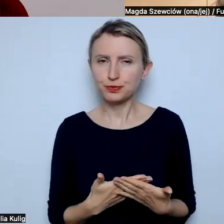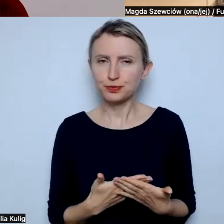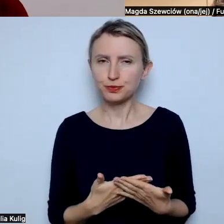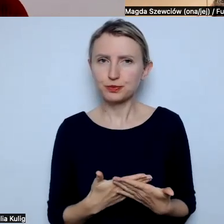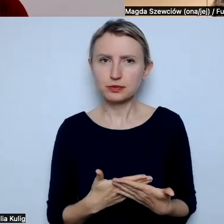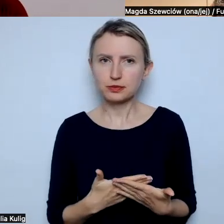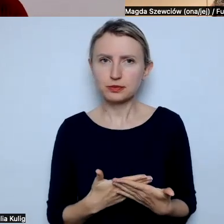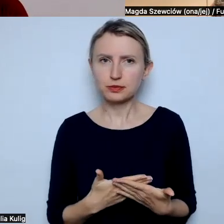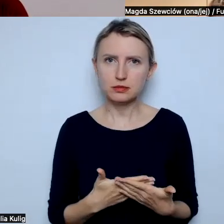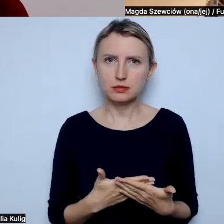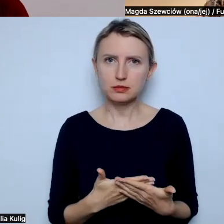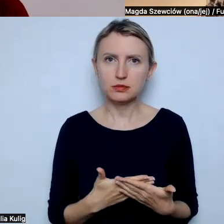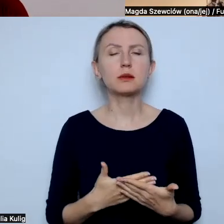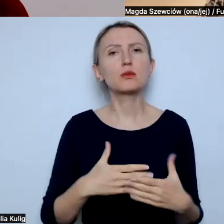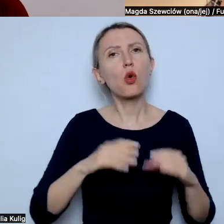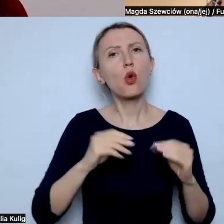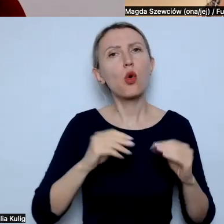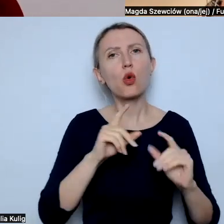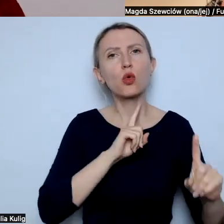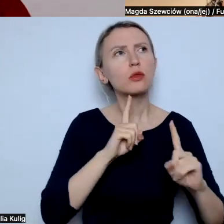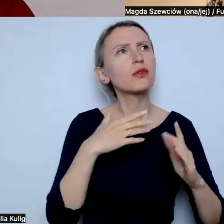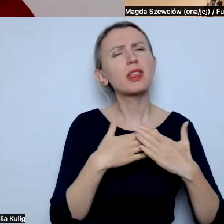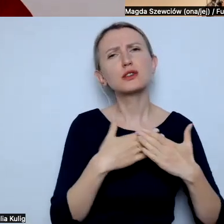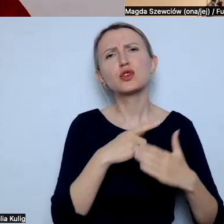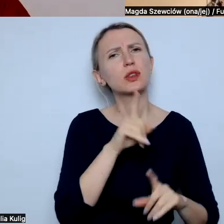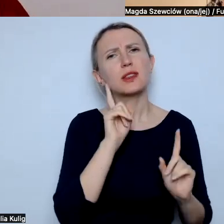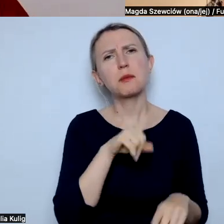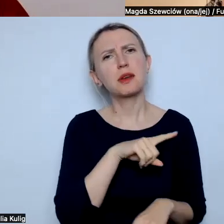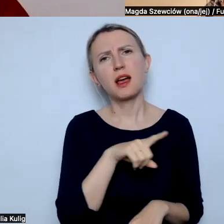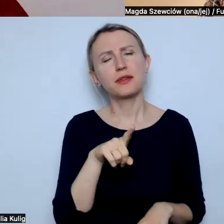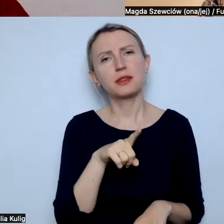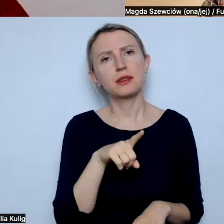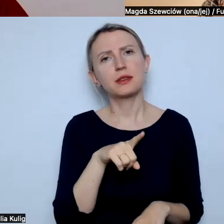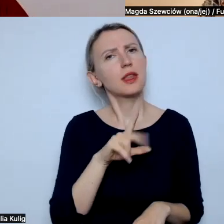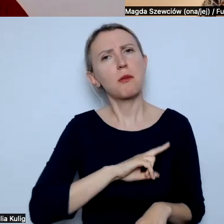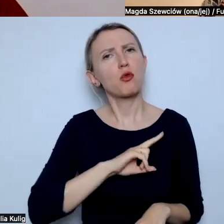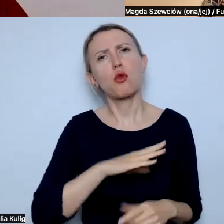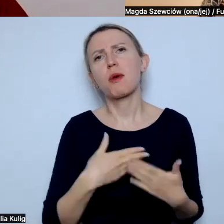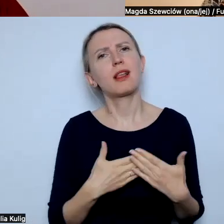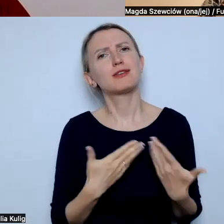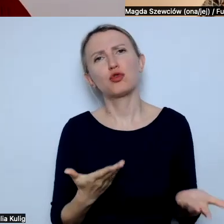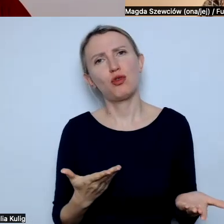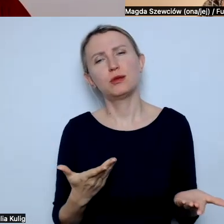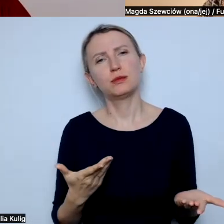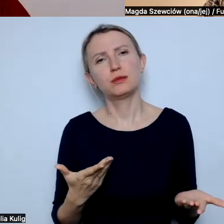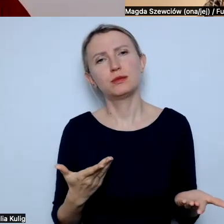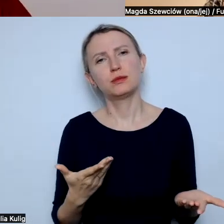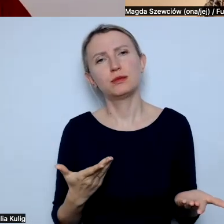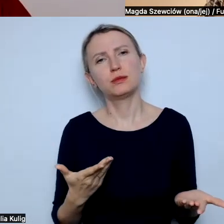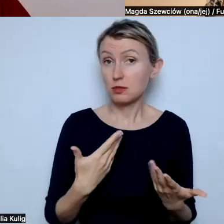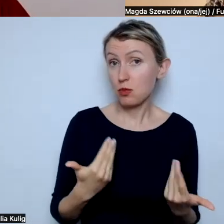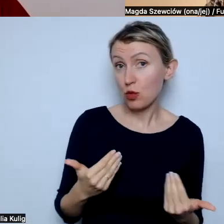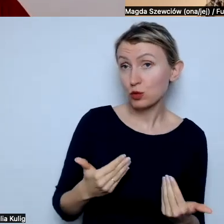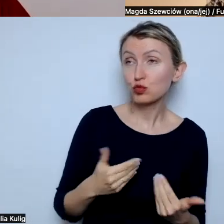właśnie takiej rozmowy, dlaczego właściwie Wam się to nie podoba? Bo czy dlatego, że